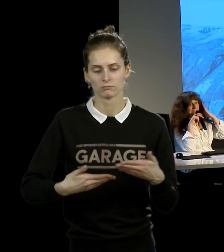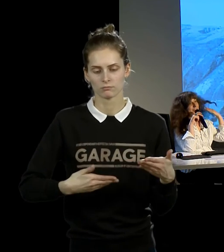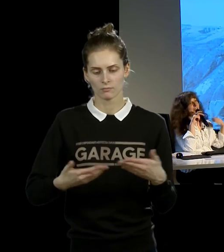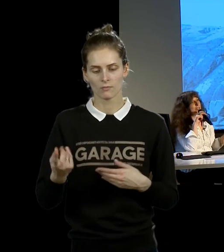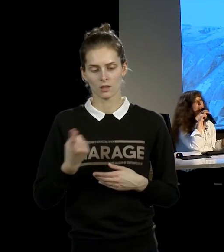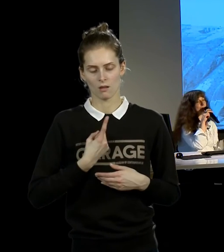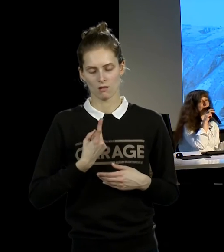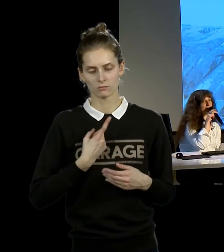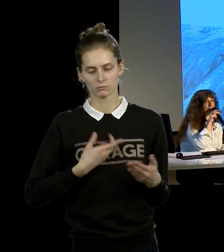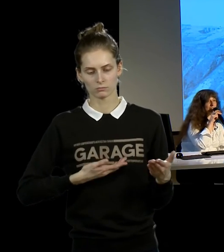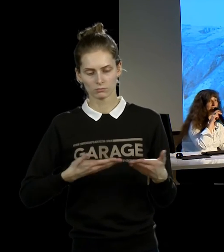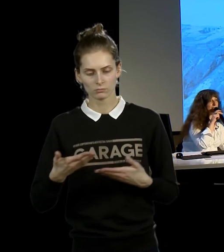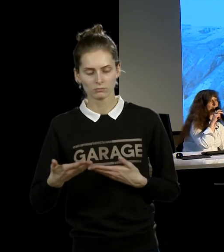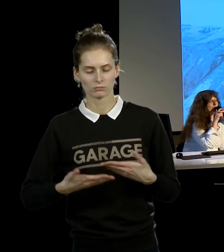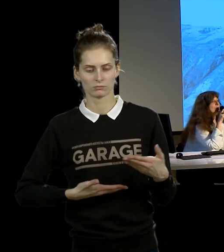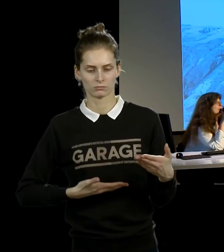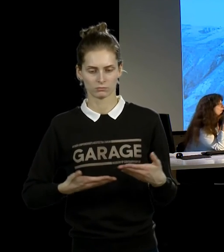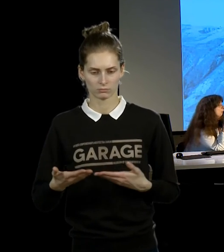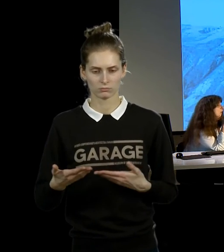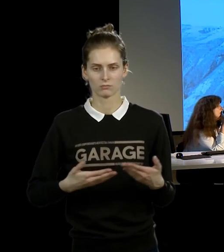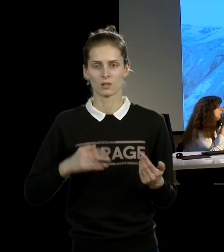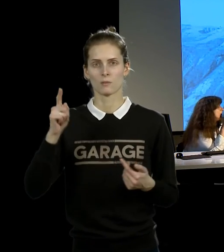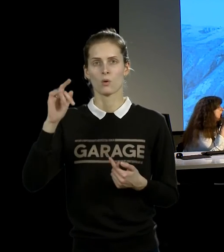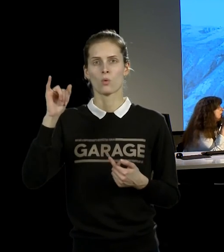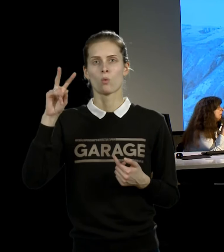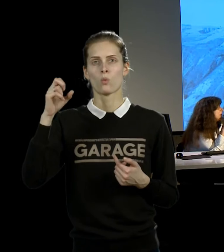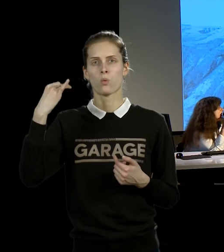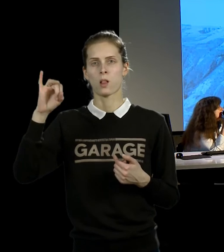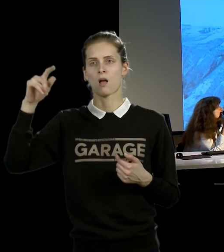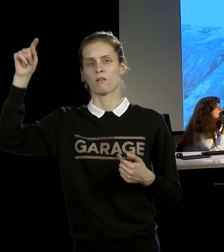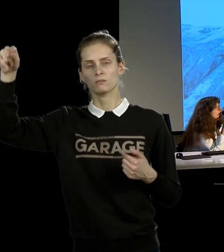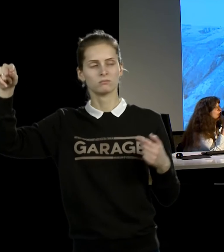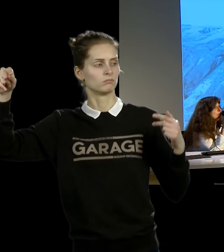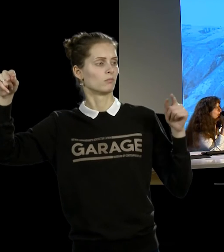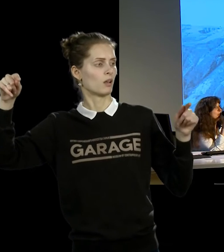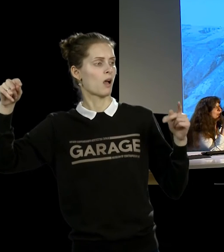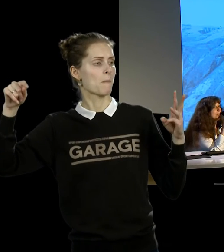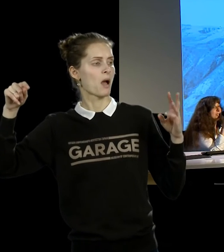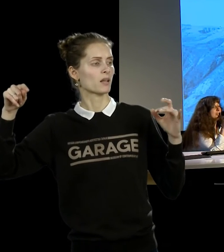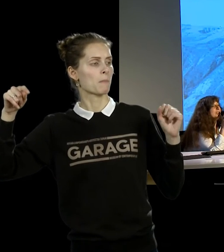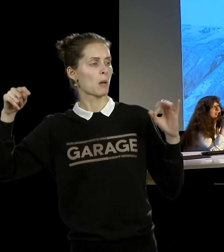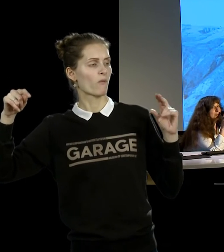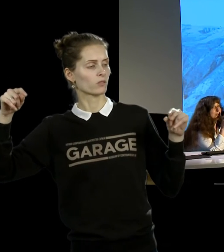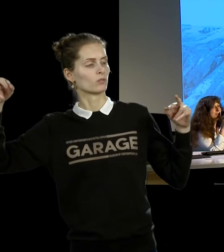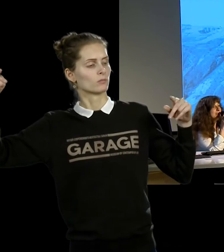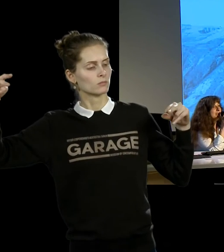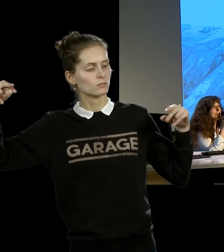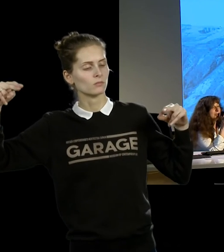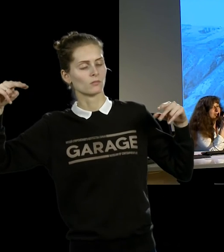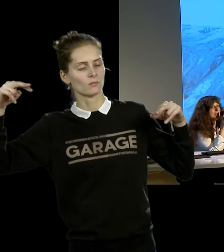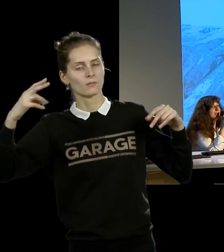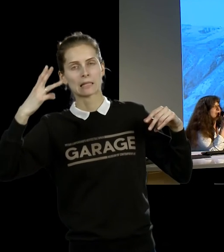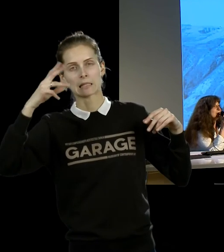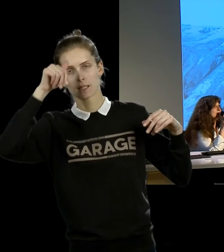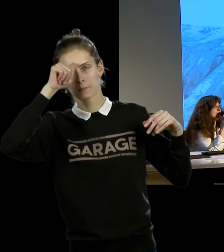Китайской стене. власть шла со стороны пустыни Гоби. Марина Абрамовича шла со стороны Желтого моря. Они встретились посередине.